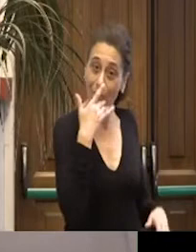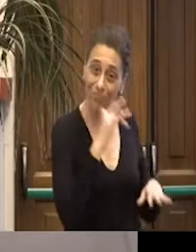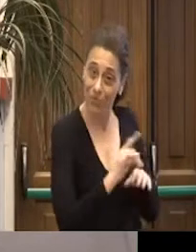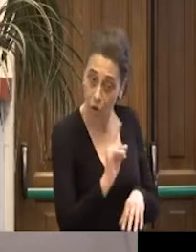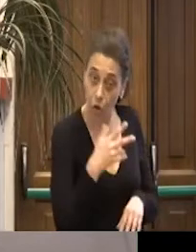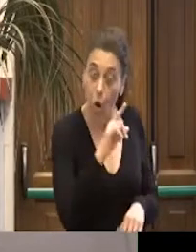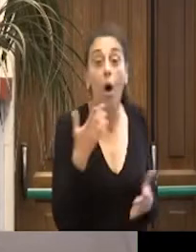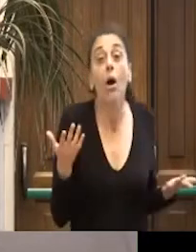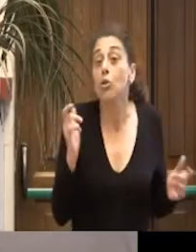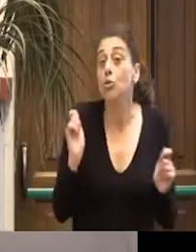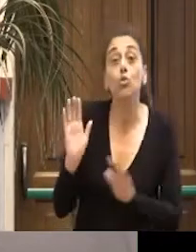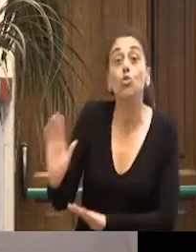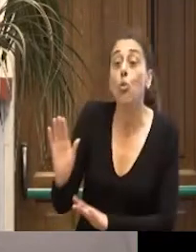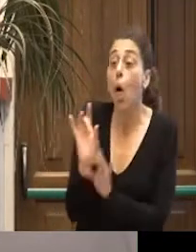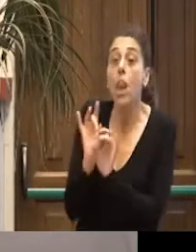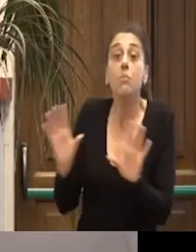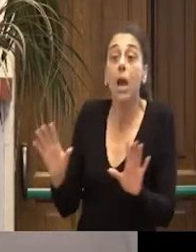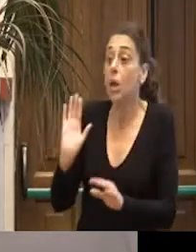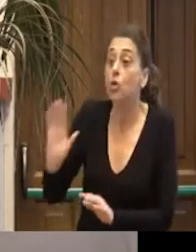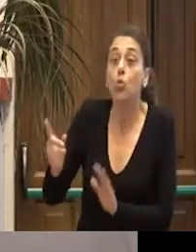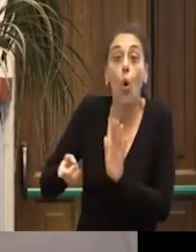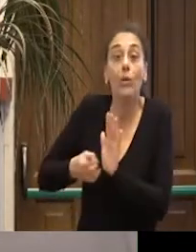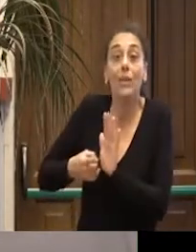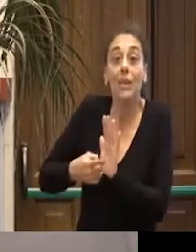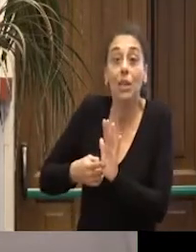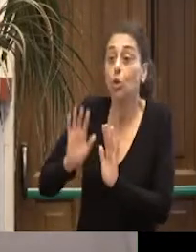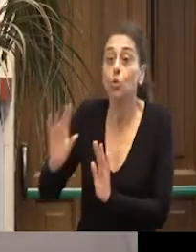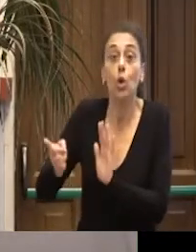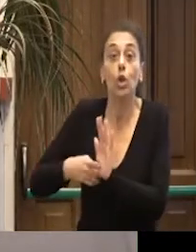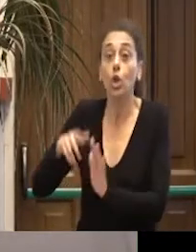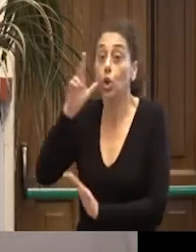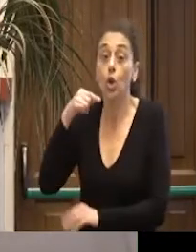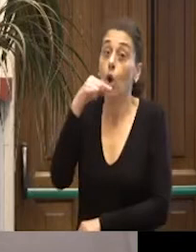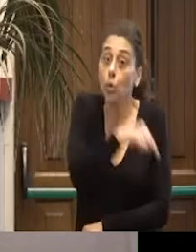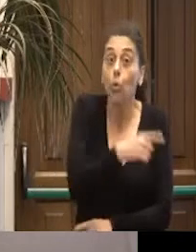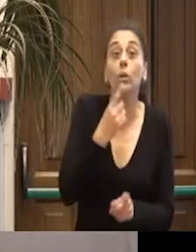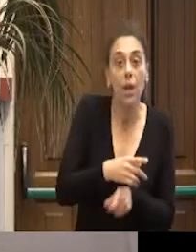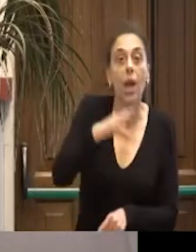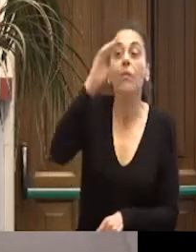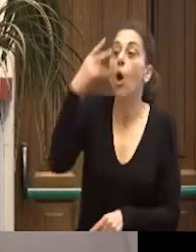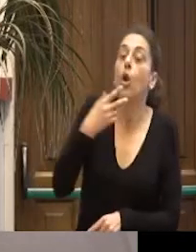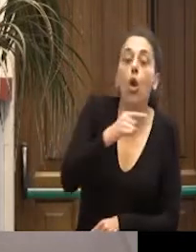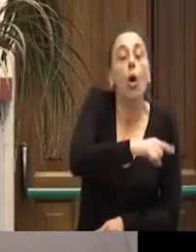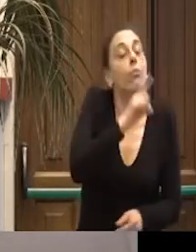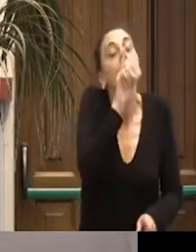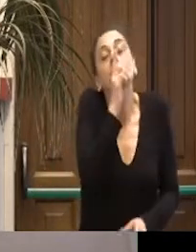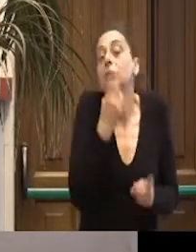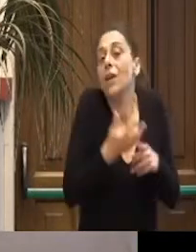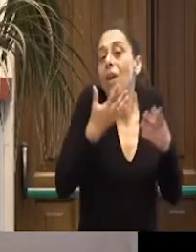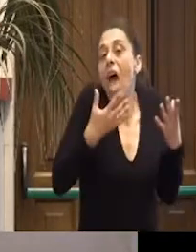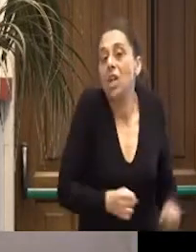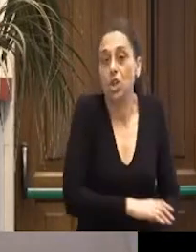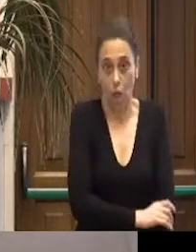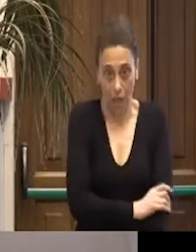di libertà e è un diritto di quella donna e tu comunque con questo devi imparare a convivere, quindi riaffermare